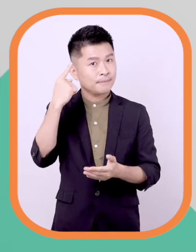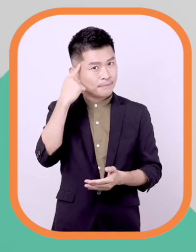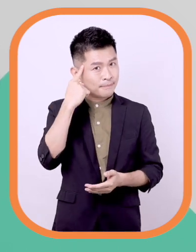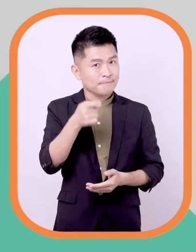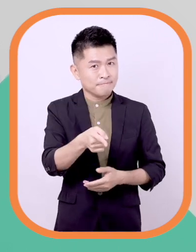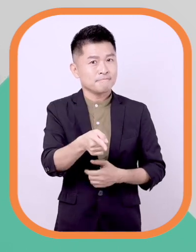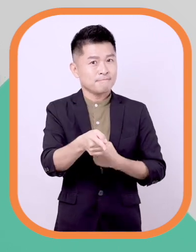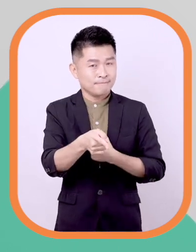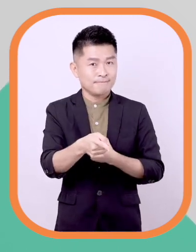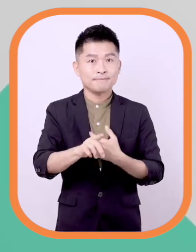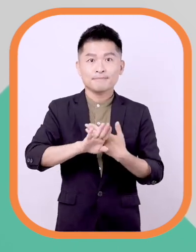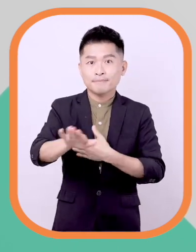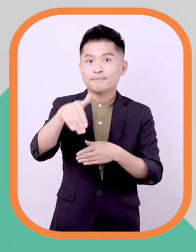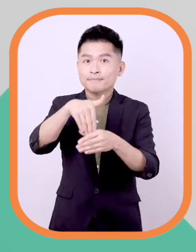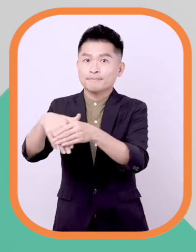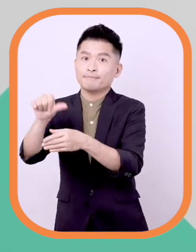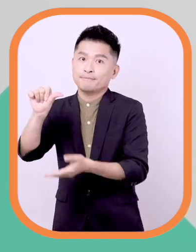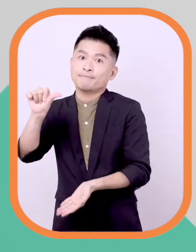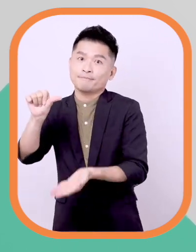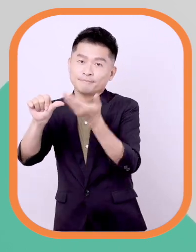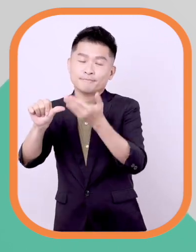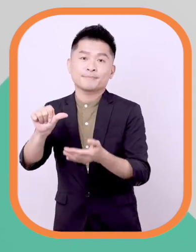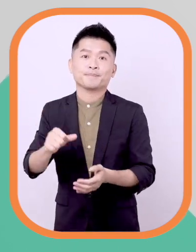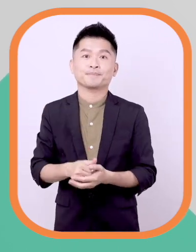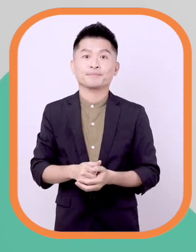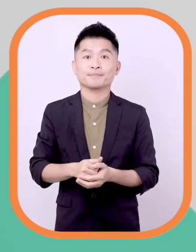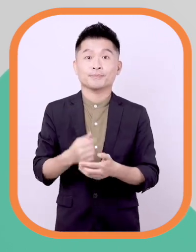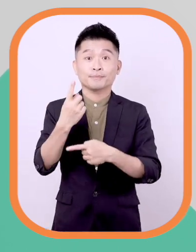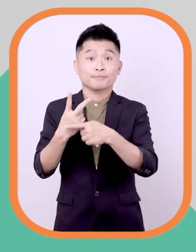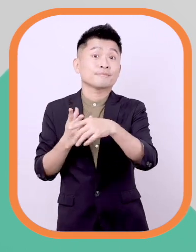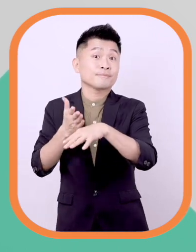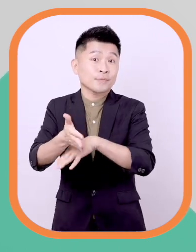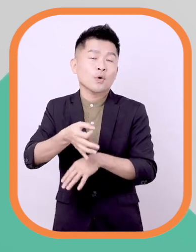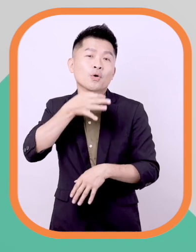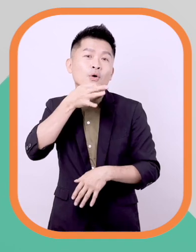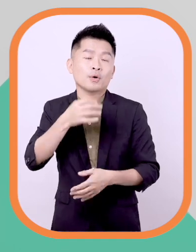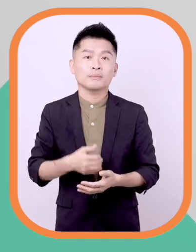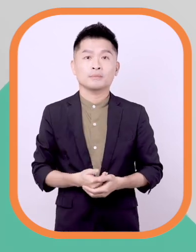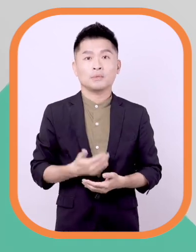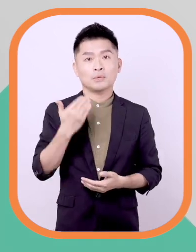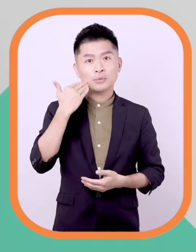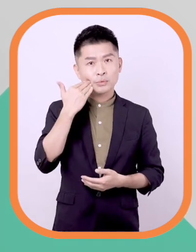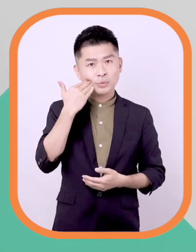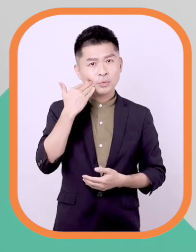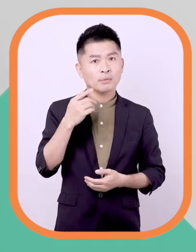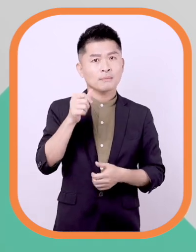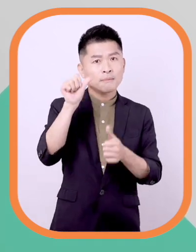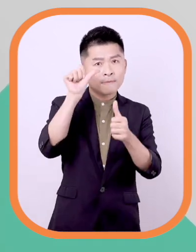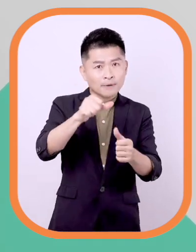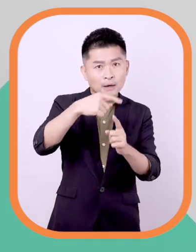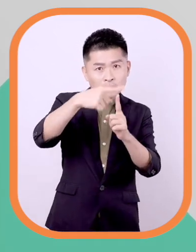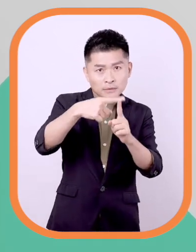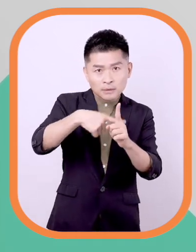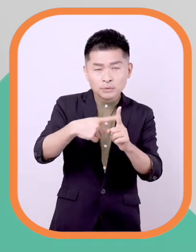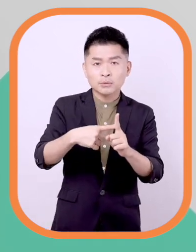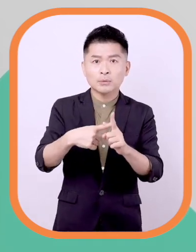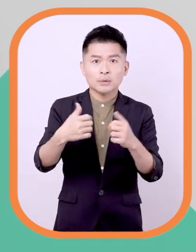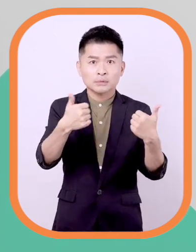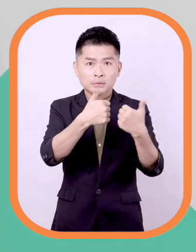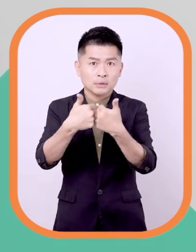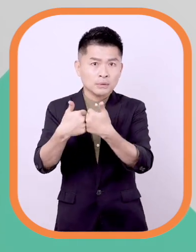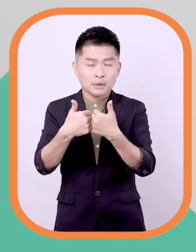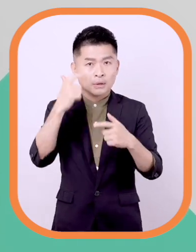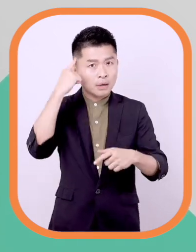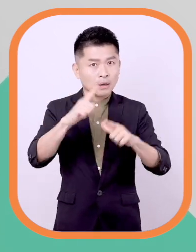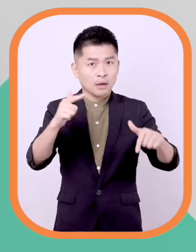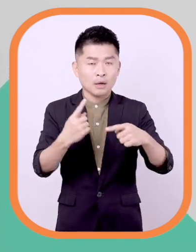认为判处死刑其他刑度则是达到五票以上过半数就通过咯但如果决定量刑时每个刑度都没有